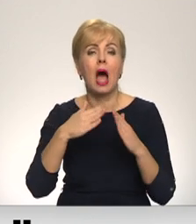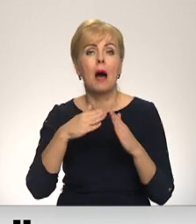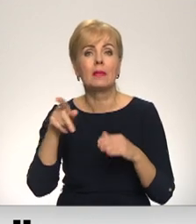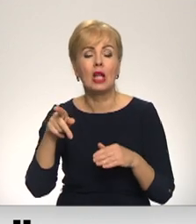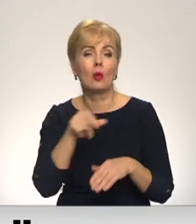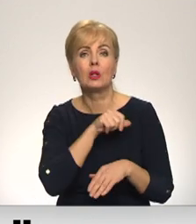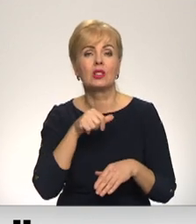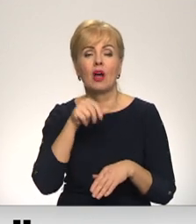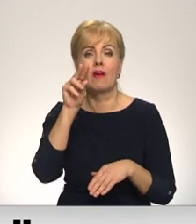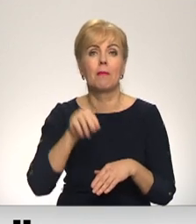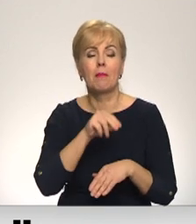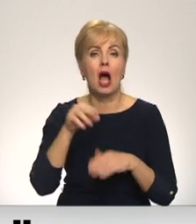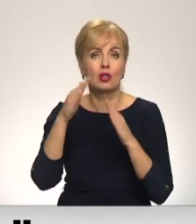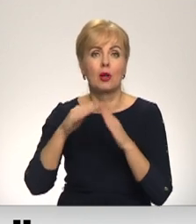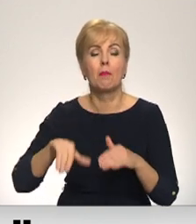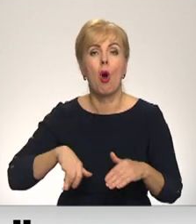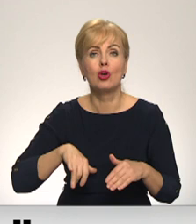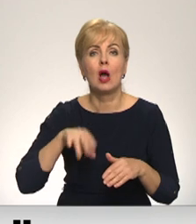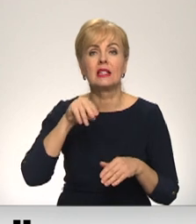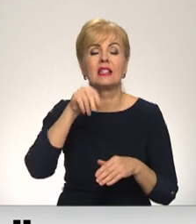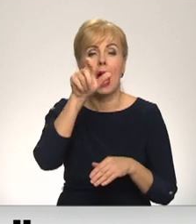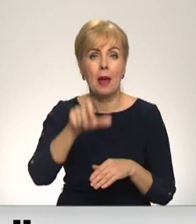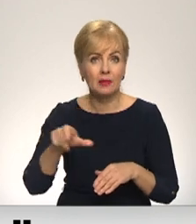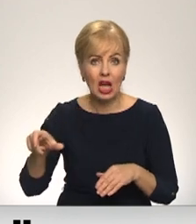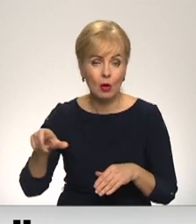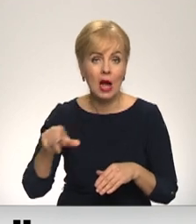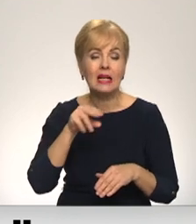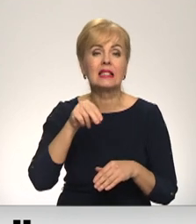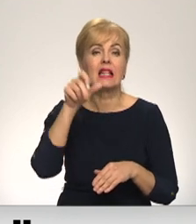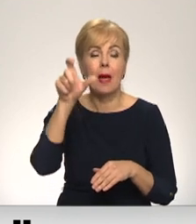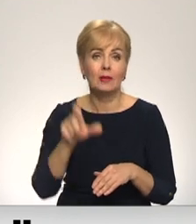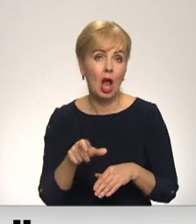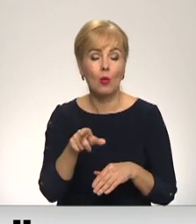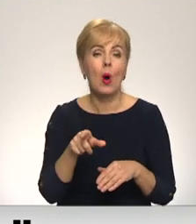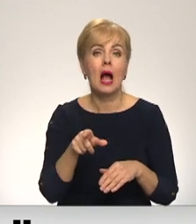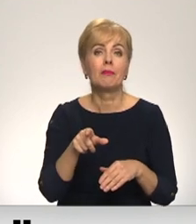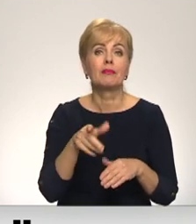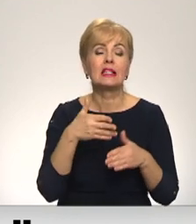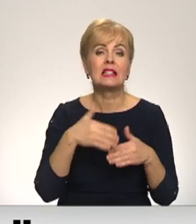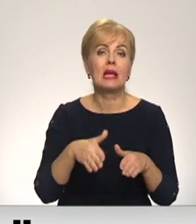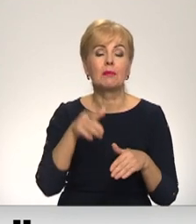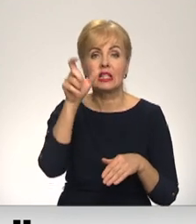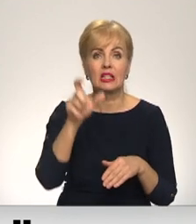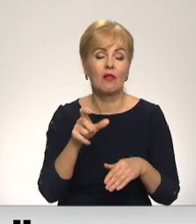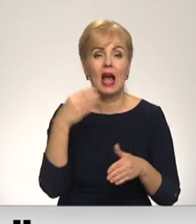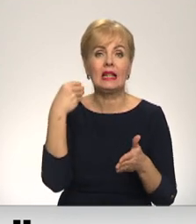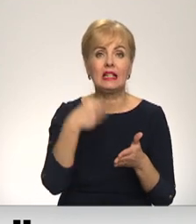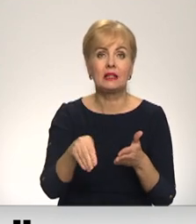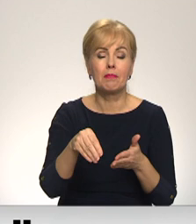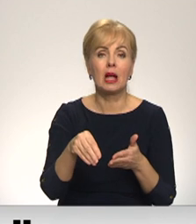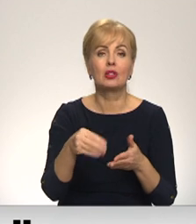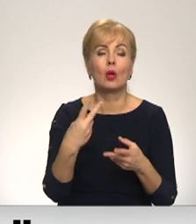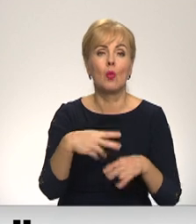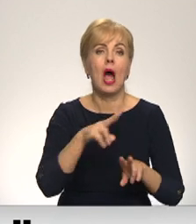mācītājumu ižas zemnieka. Savukārt zemnieks, šo dzimtcilvēku, ir izpirds no nāves